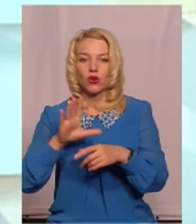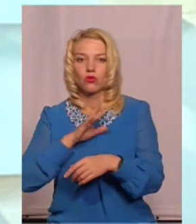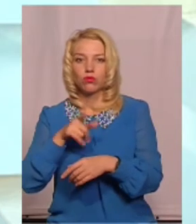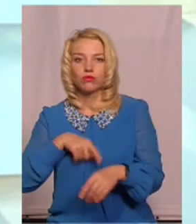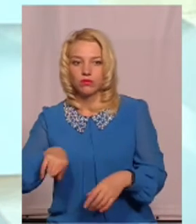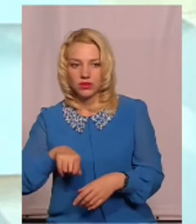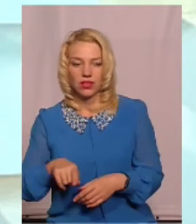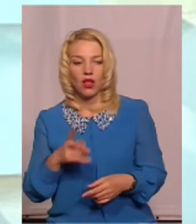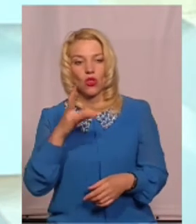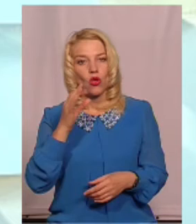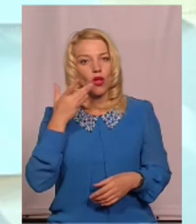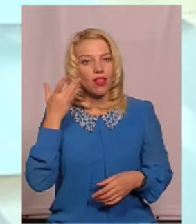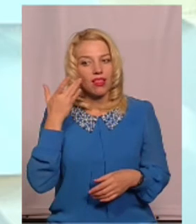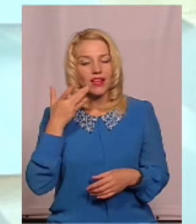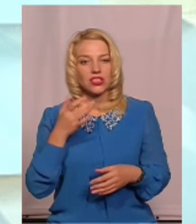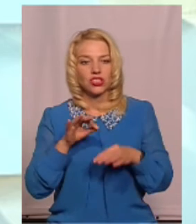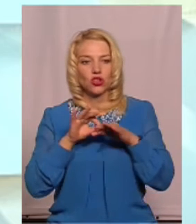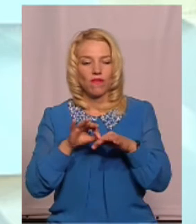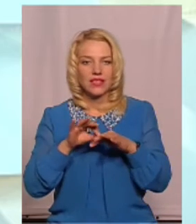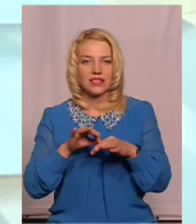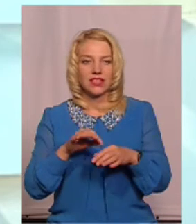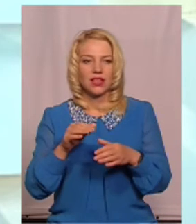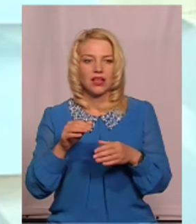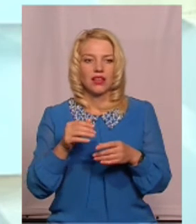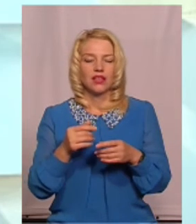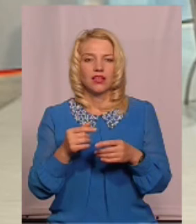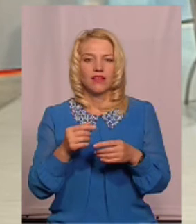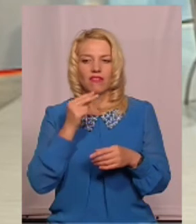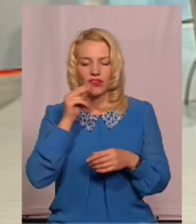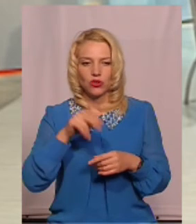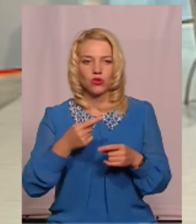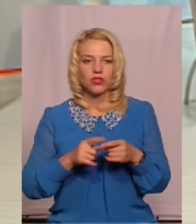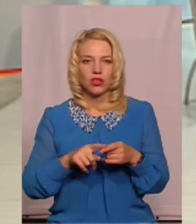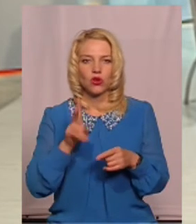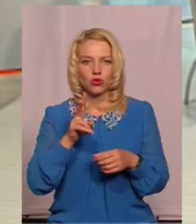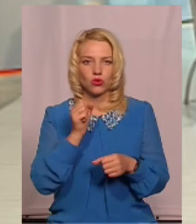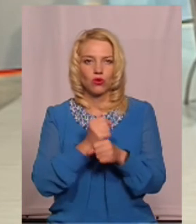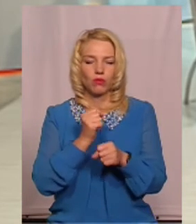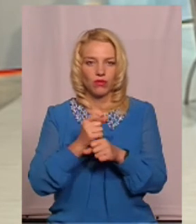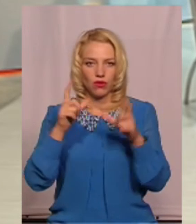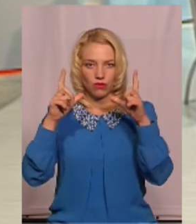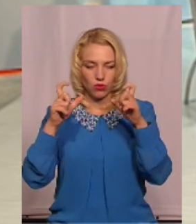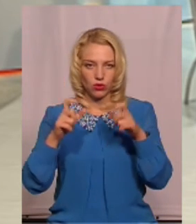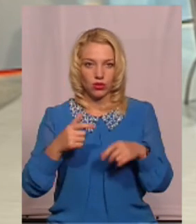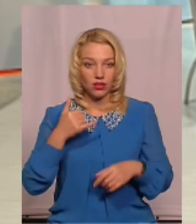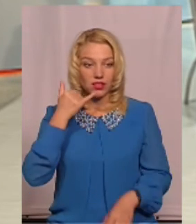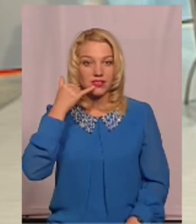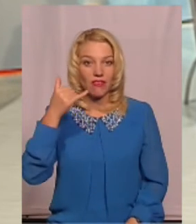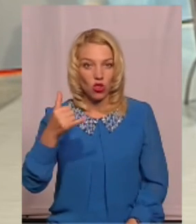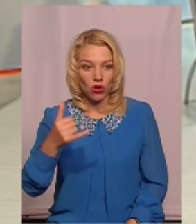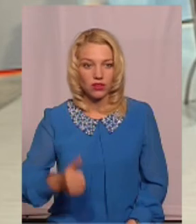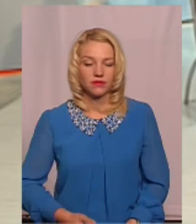довести вину тієї особи, яка і цю фотофіксацію вчинила. Це легше. У нас є дзвінок у студії.